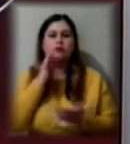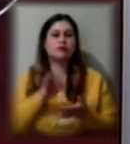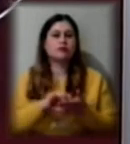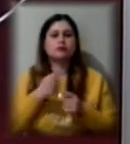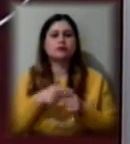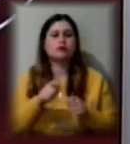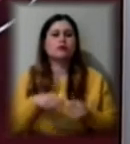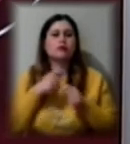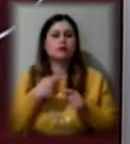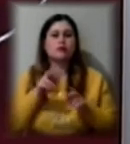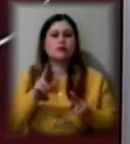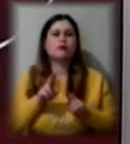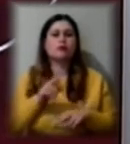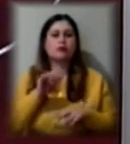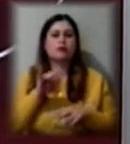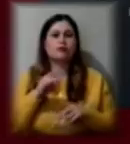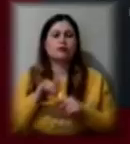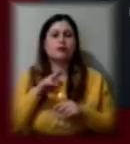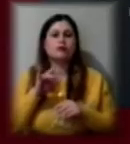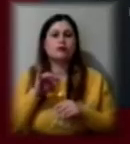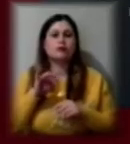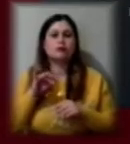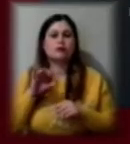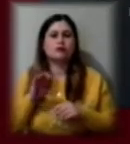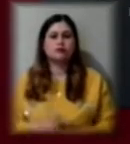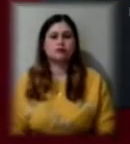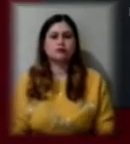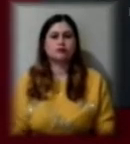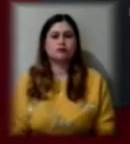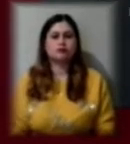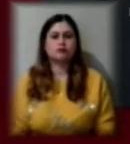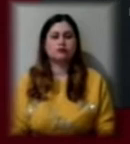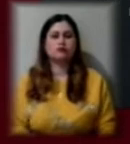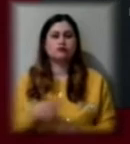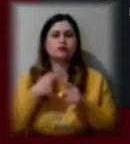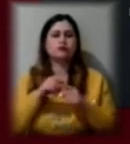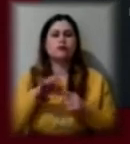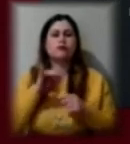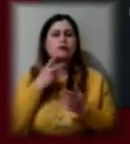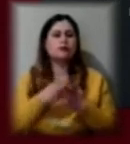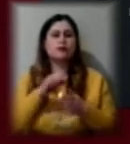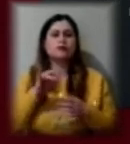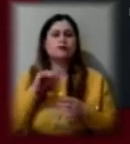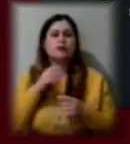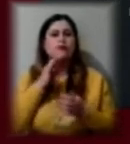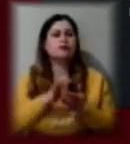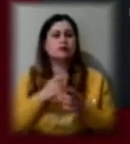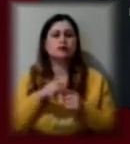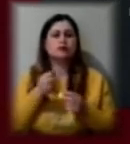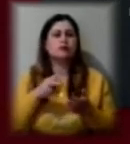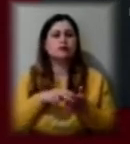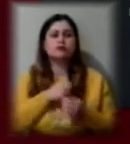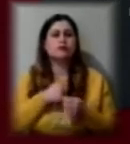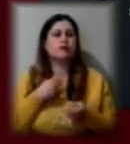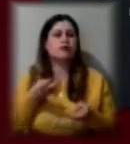правил карантину при коронавірусі. Передбачена адміністративна відповідальність встановлена за самовільне залишення місця